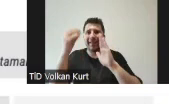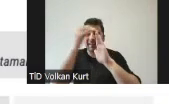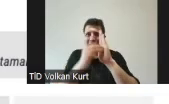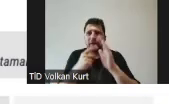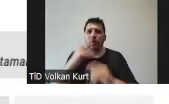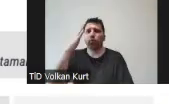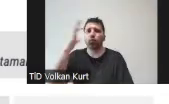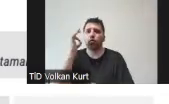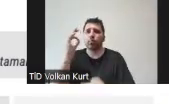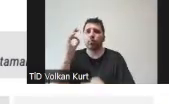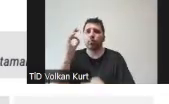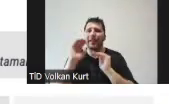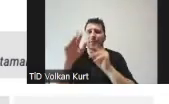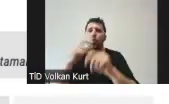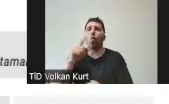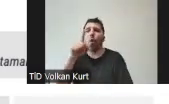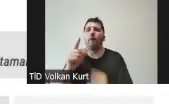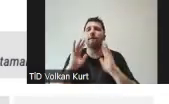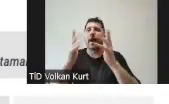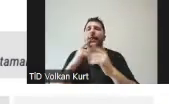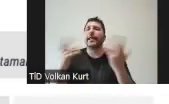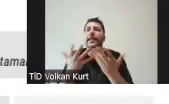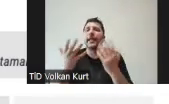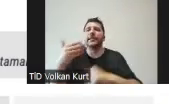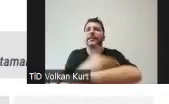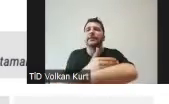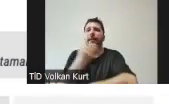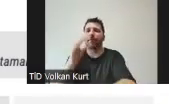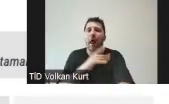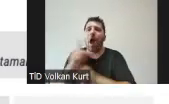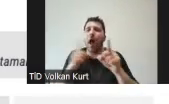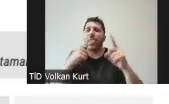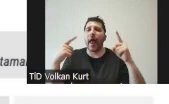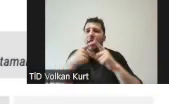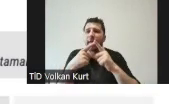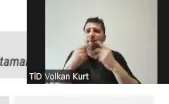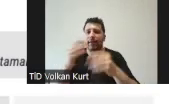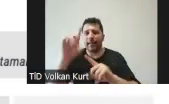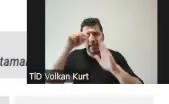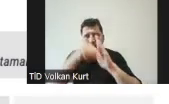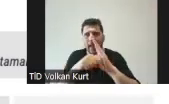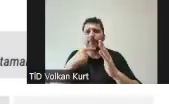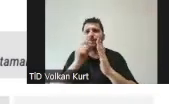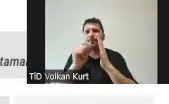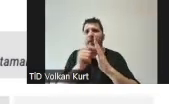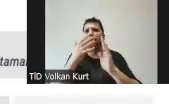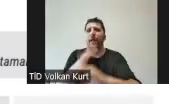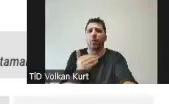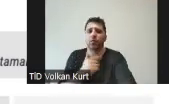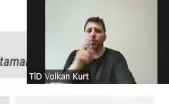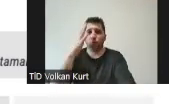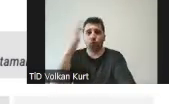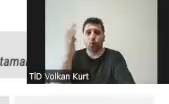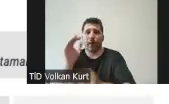desteğinin o faaliyete nasıl hizmet edeceği, hangi amaçla kullanacağını detaylandırmanızı bekliyoruz. Uzman